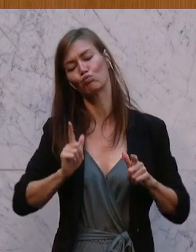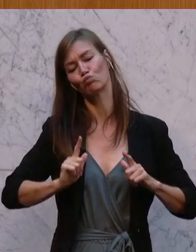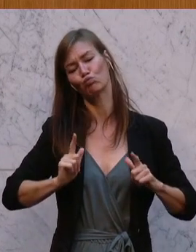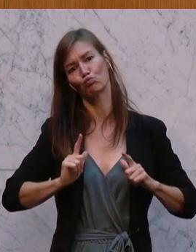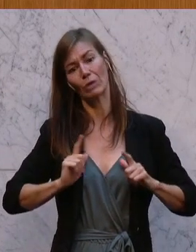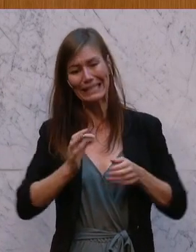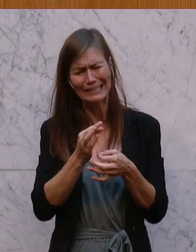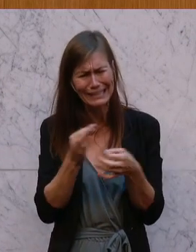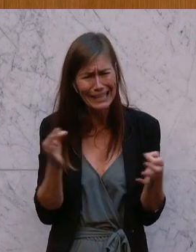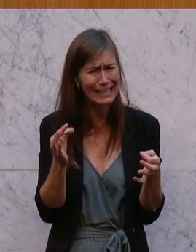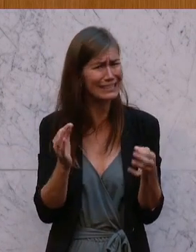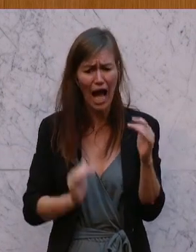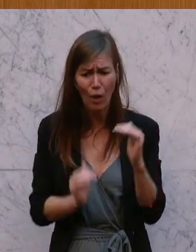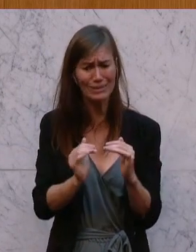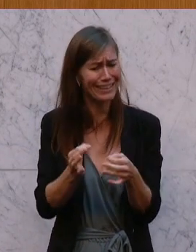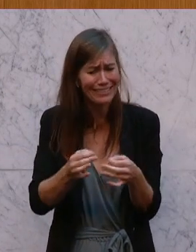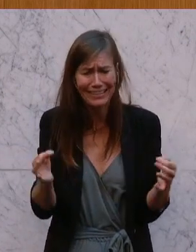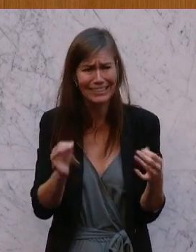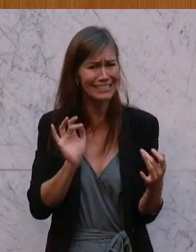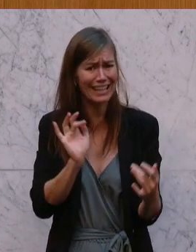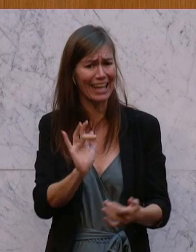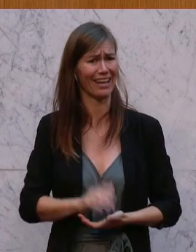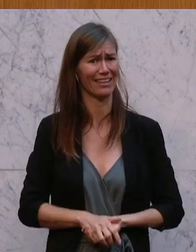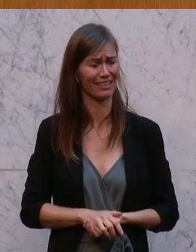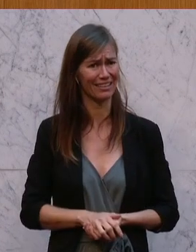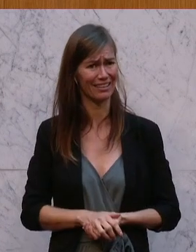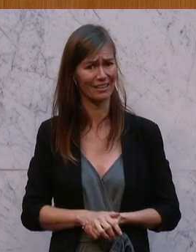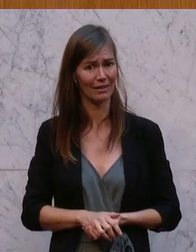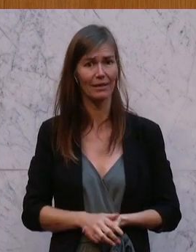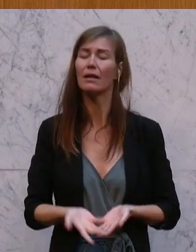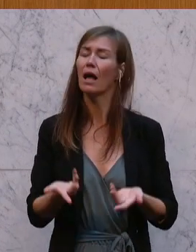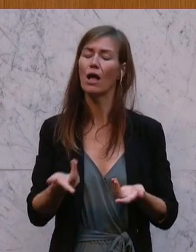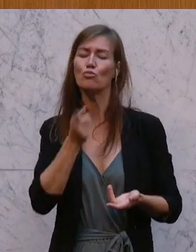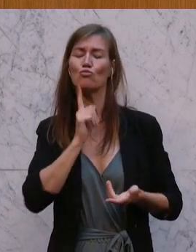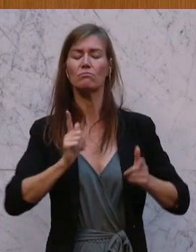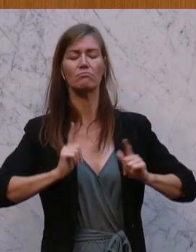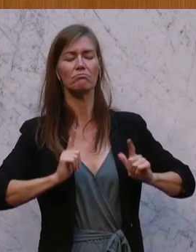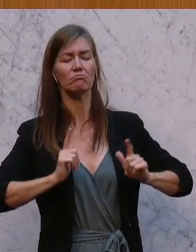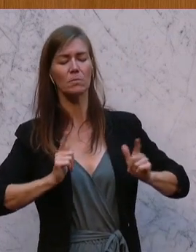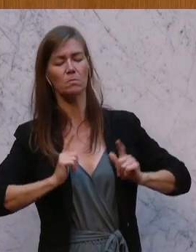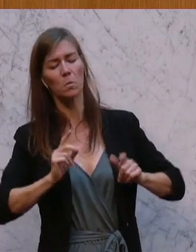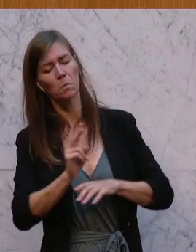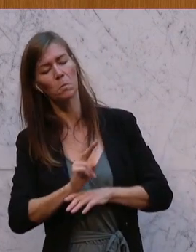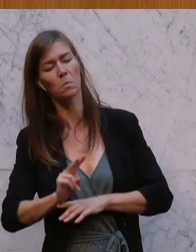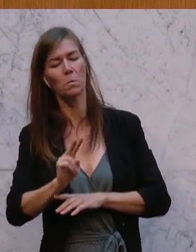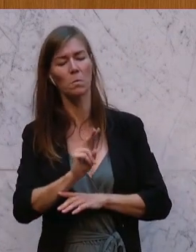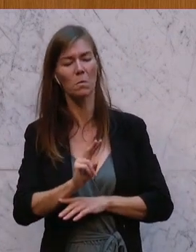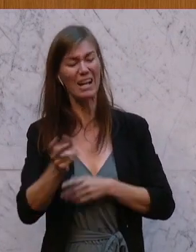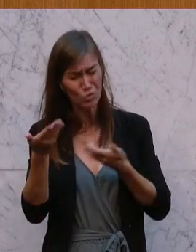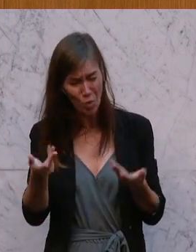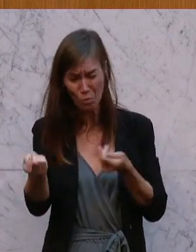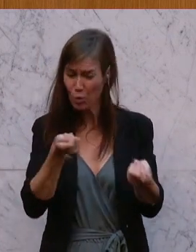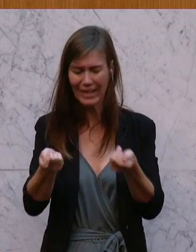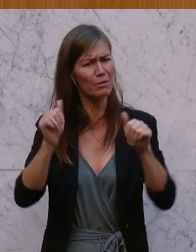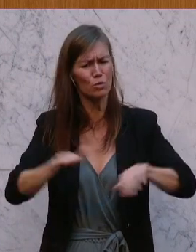Es muss ein Ende sein mit dieser Zuschau-Politik und mit dieser Show-Politik, wo sie hier viel zu spät,